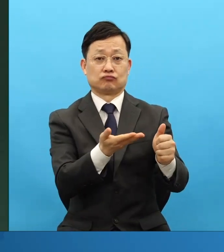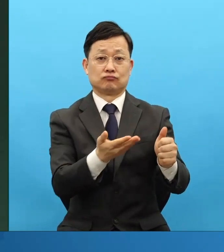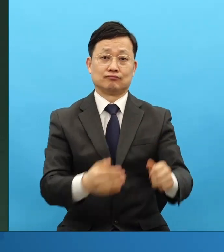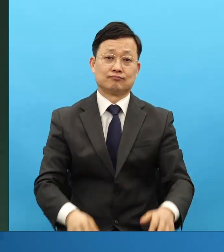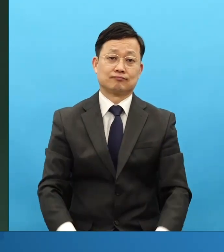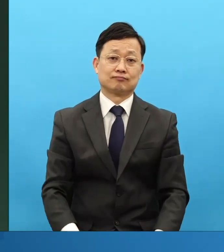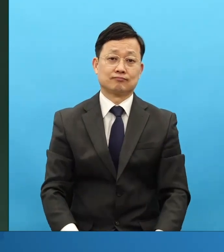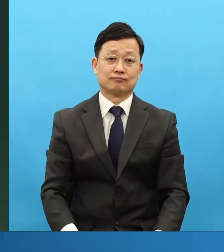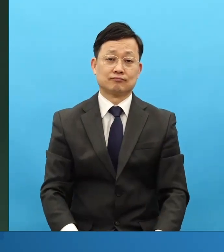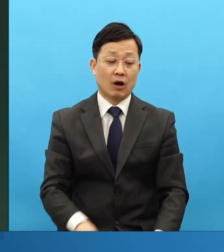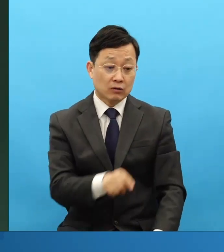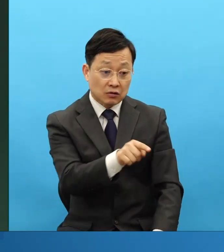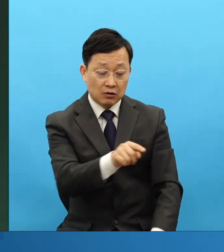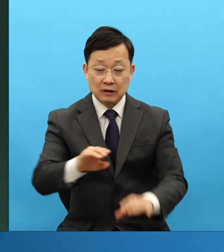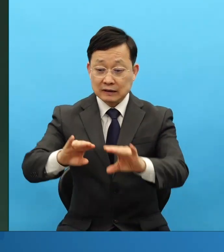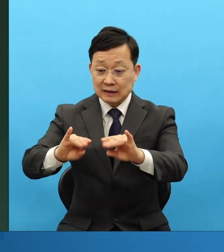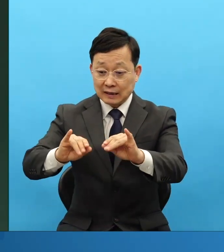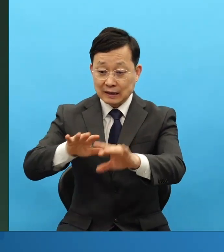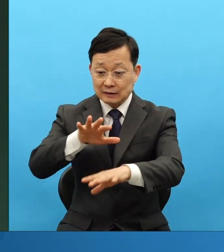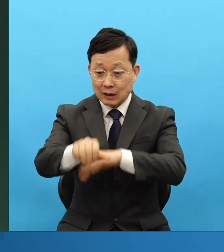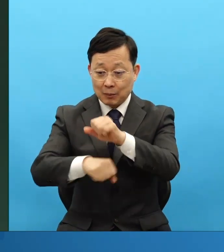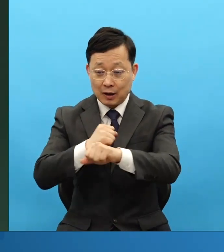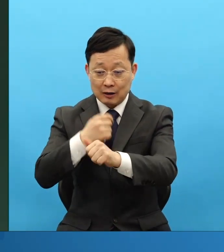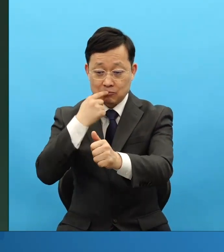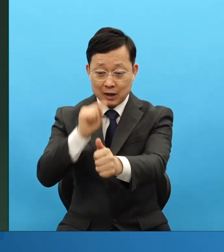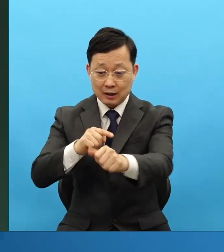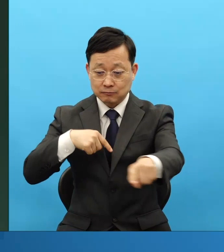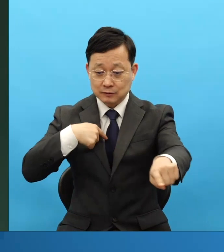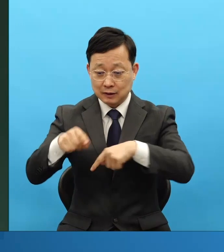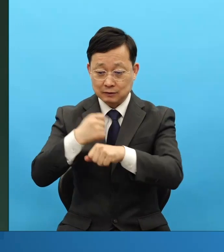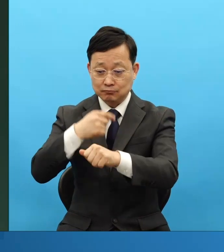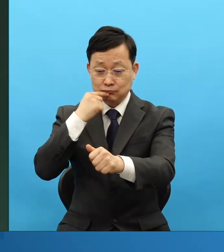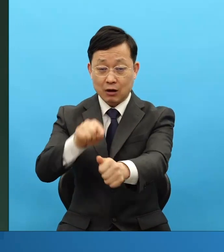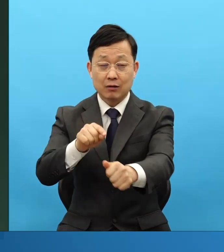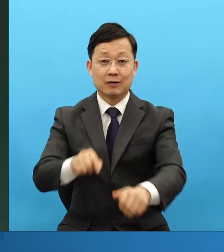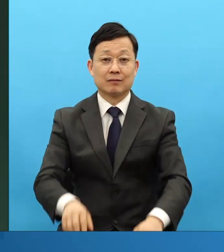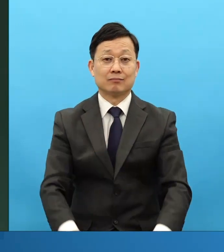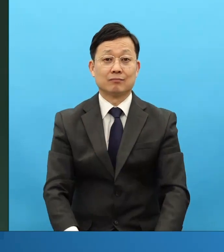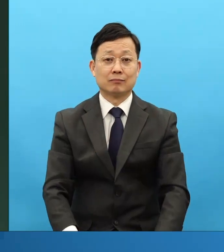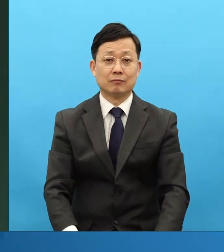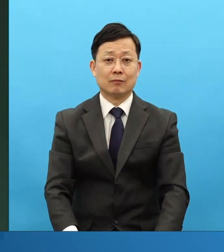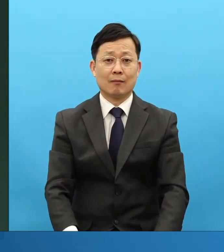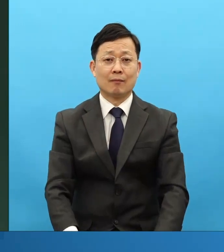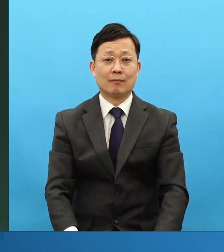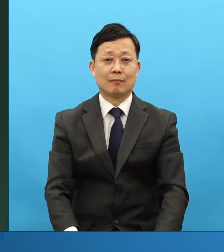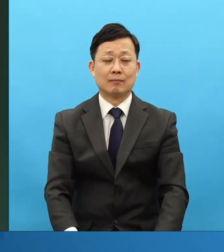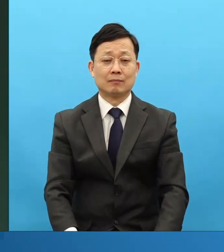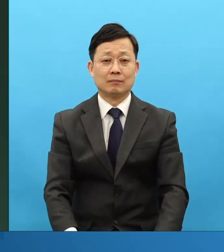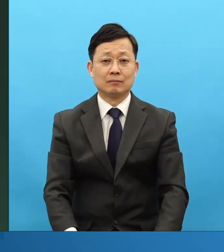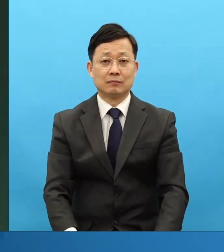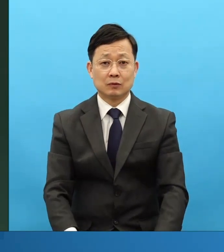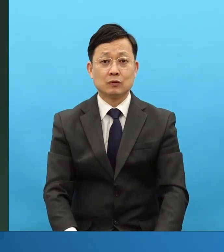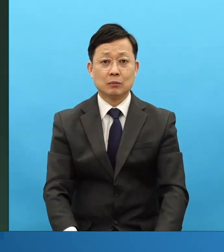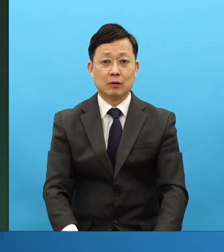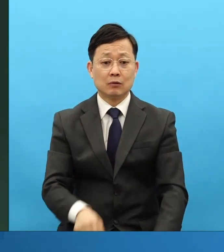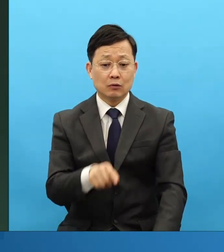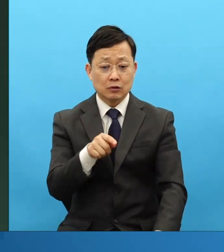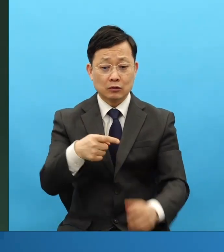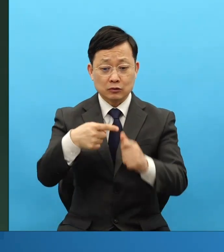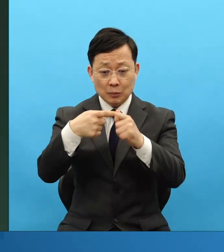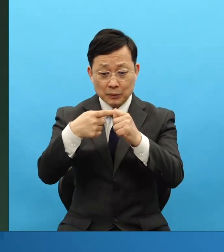땅을 정복해라. 다스리라. 첫 번째 메시지예요. 그 다음 첫 번째 주신 힘이 뭐죠?